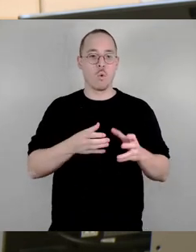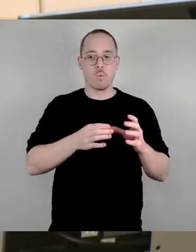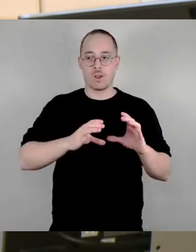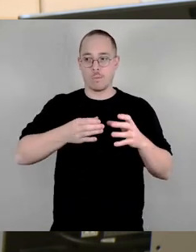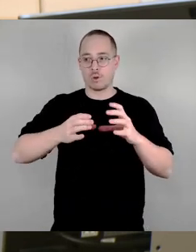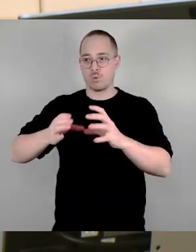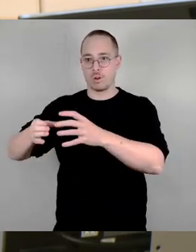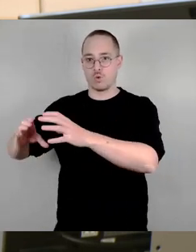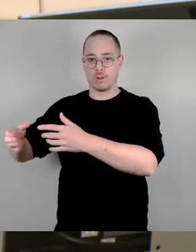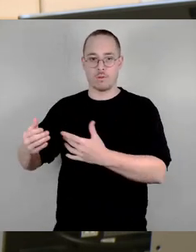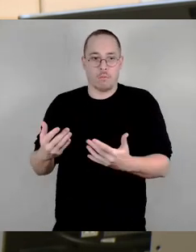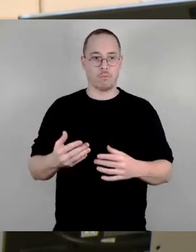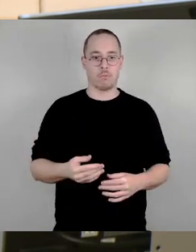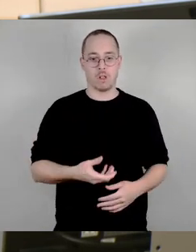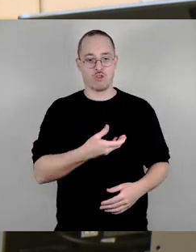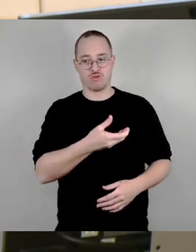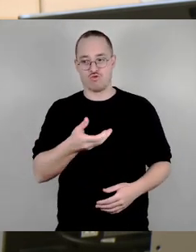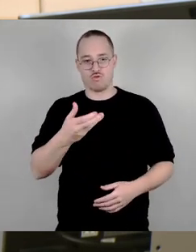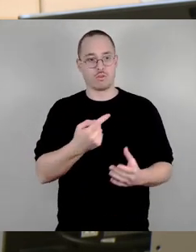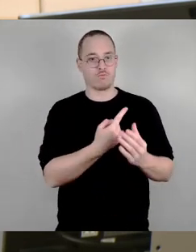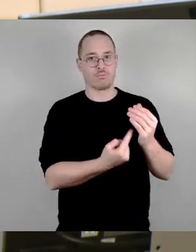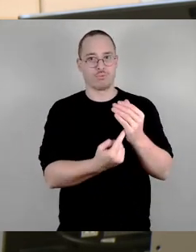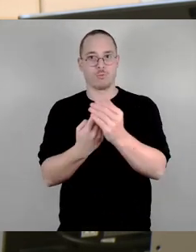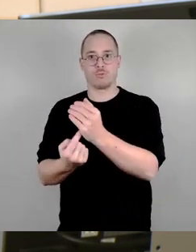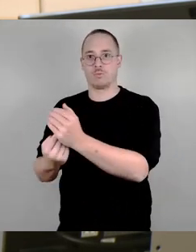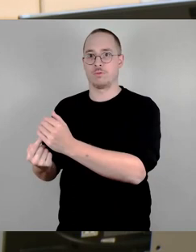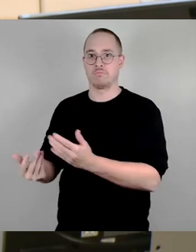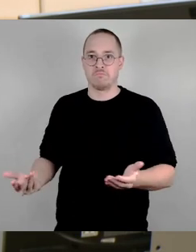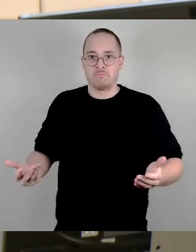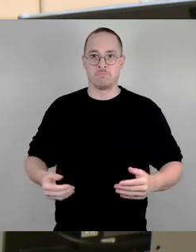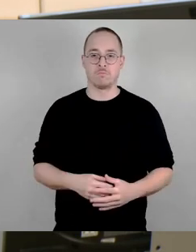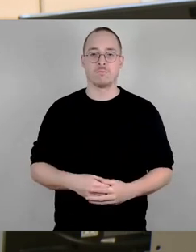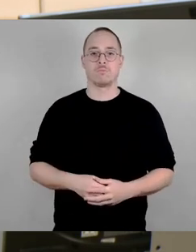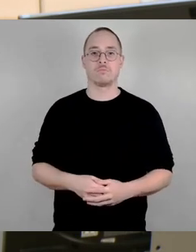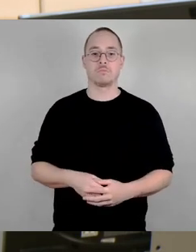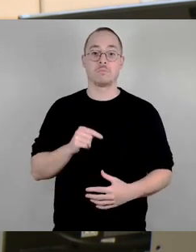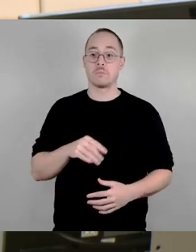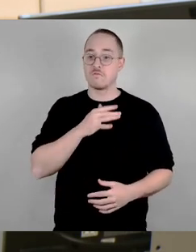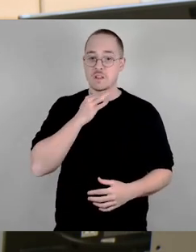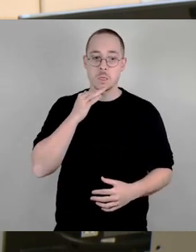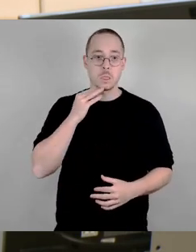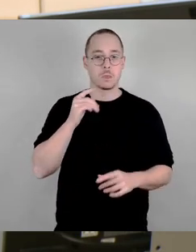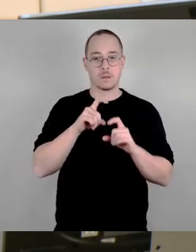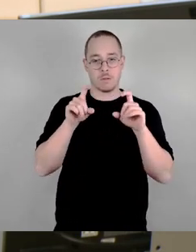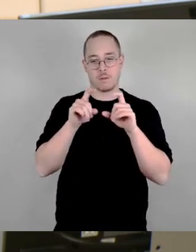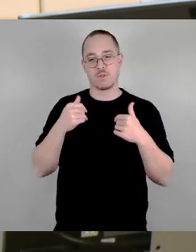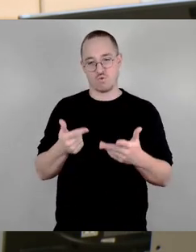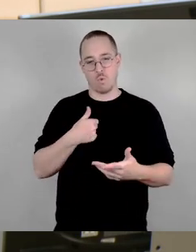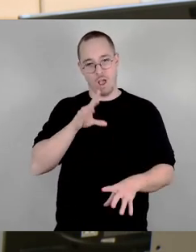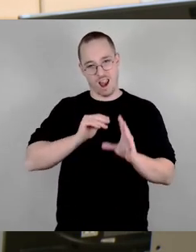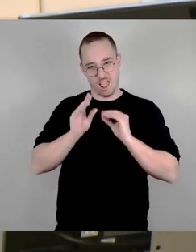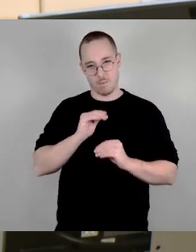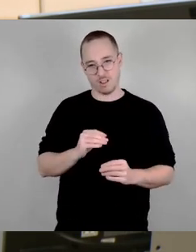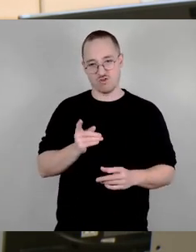stehen gelassen werden, was wir im Moment an vielen Themen, insbesondere beim Thema Asyl, erleben. Ganz